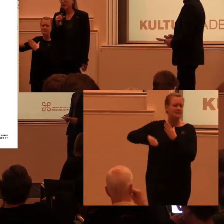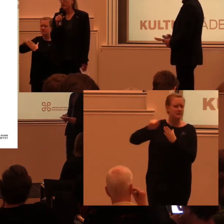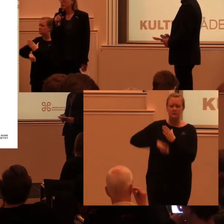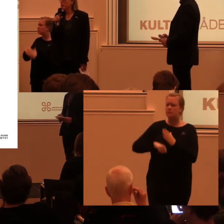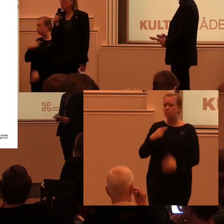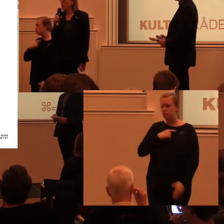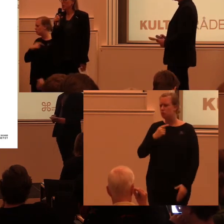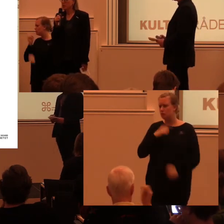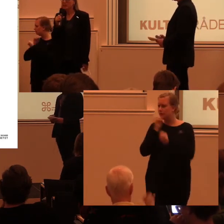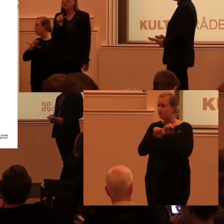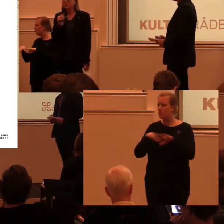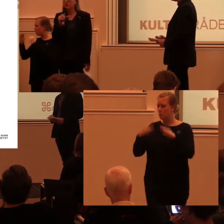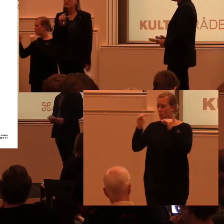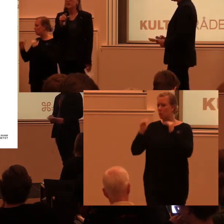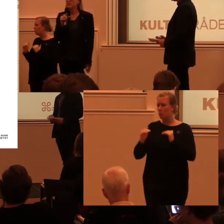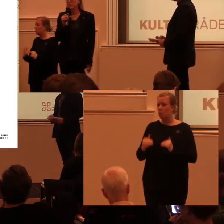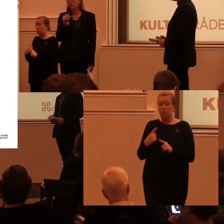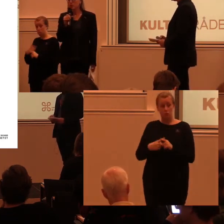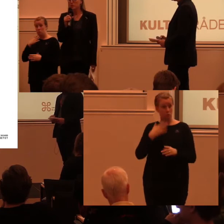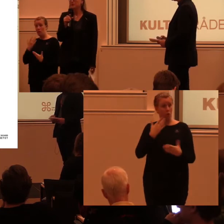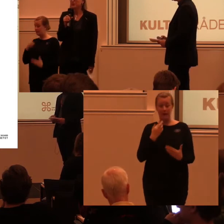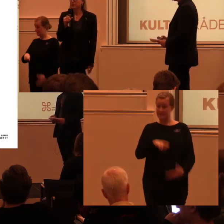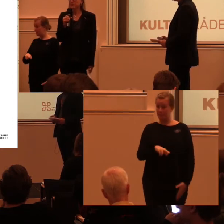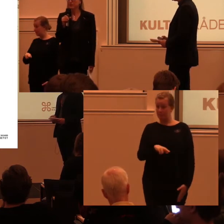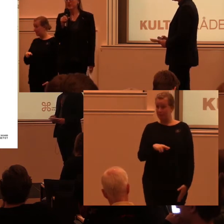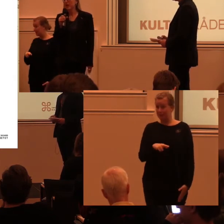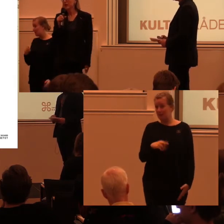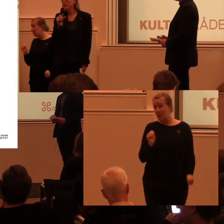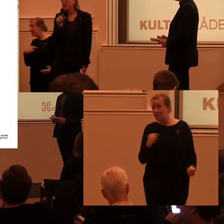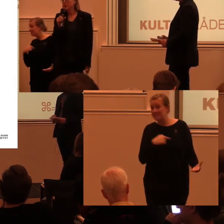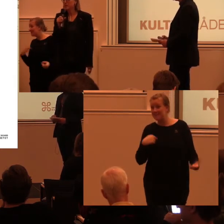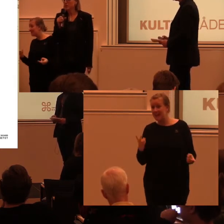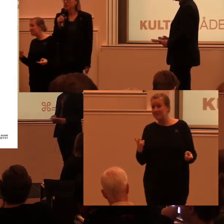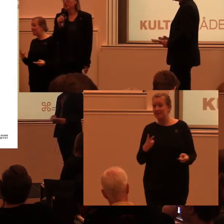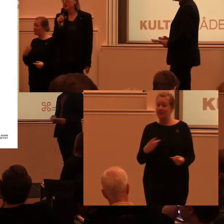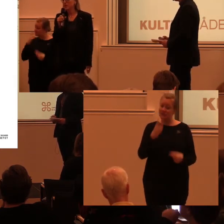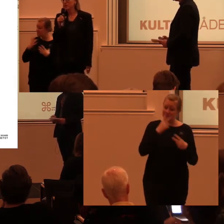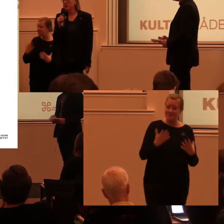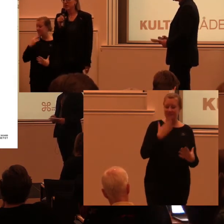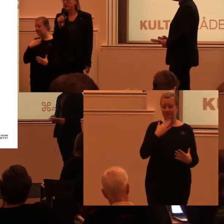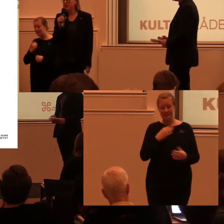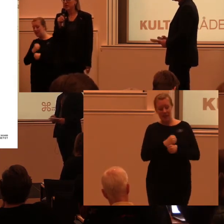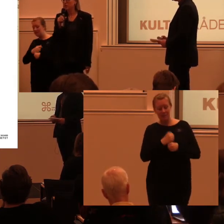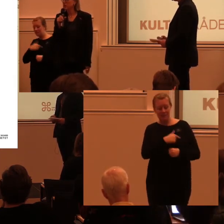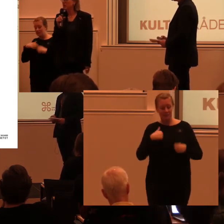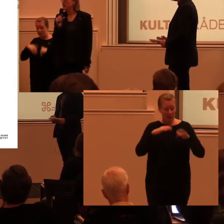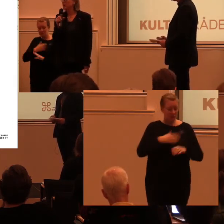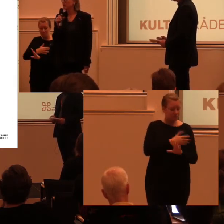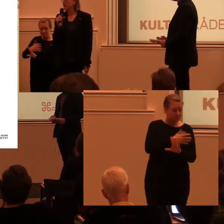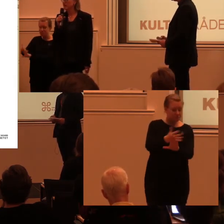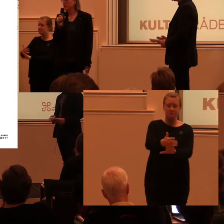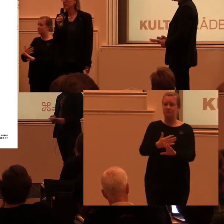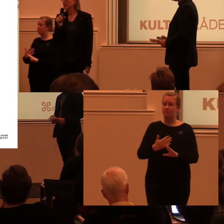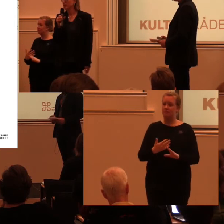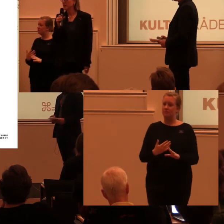Men även också hoppas vi goda exempel på arbete som bedrivs i olika